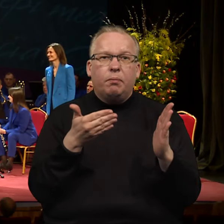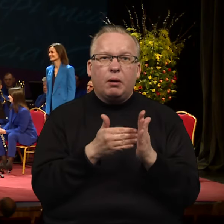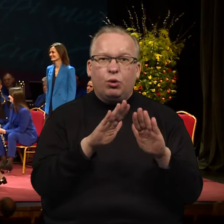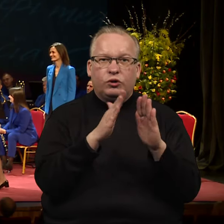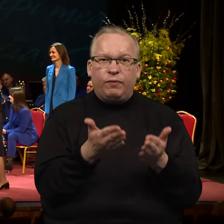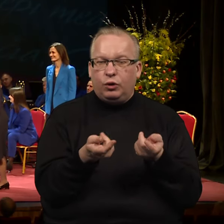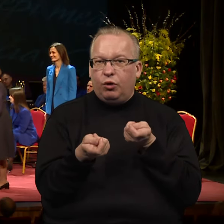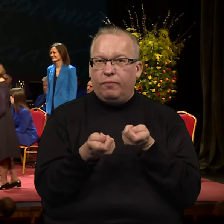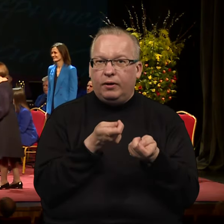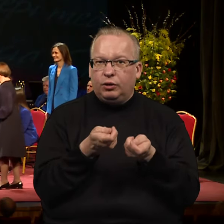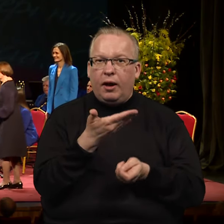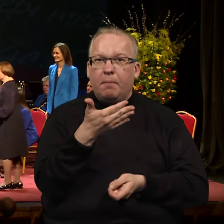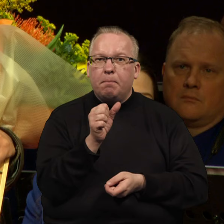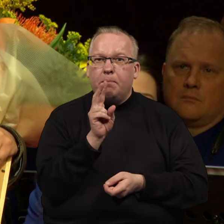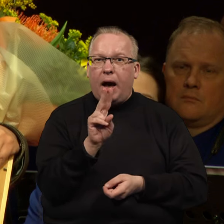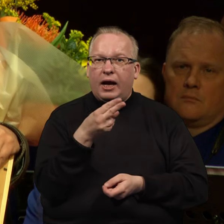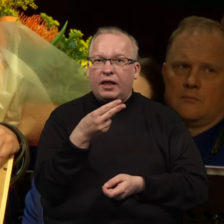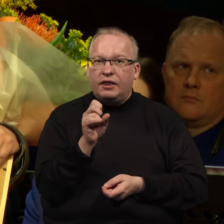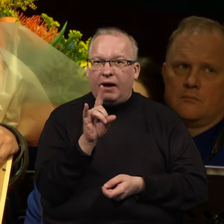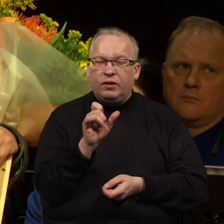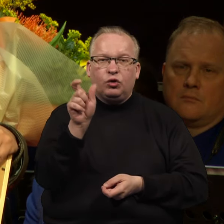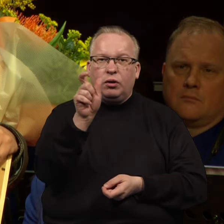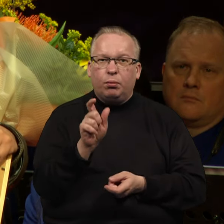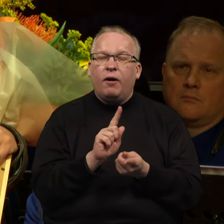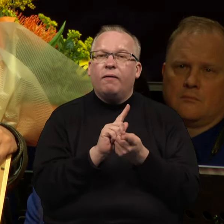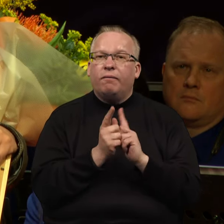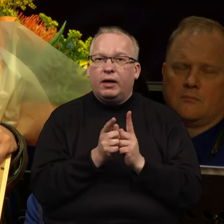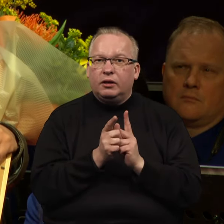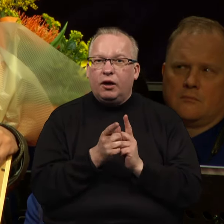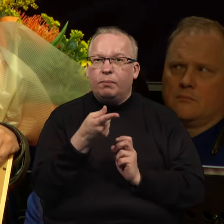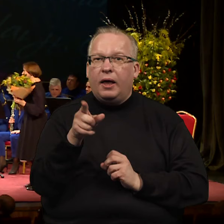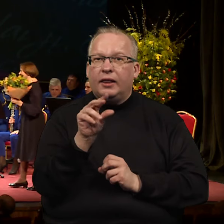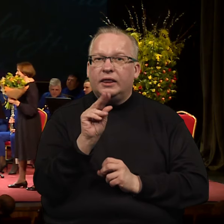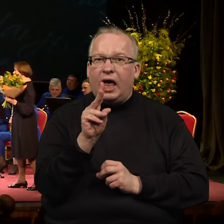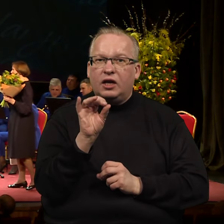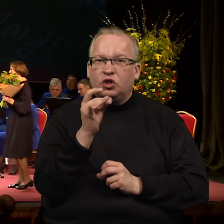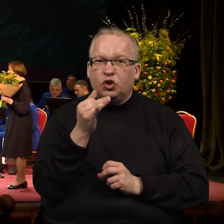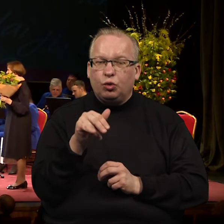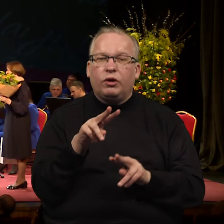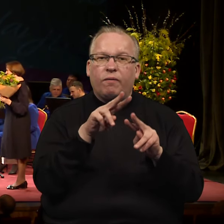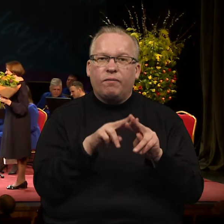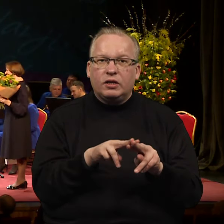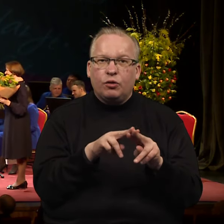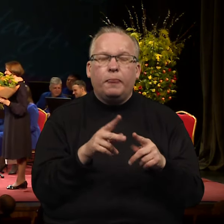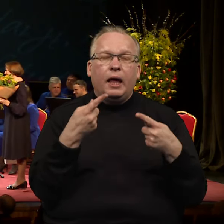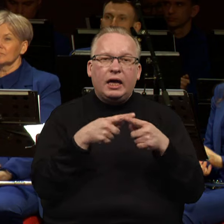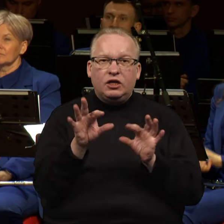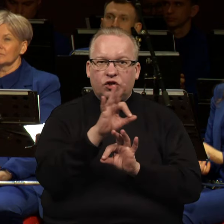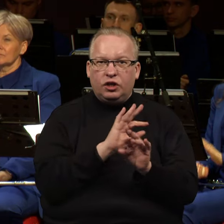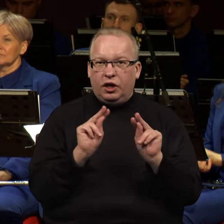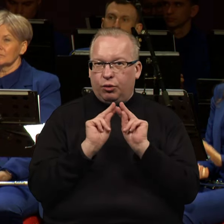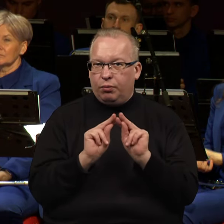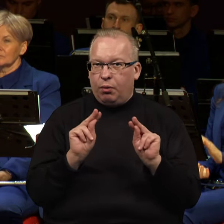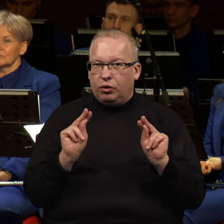fondo vadoviai Ingai Maknavičieniai, poetui vertėjui Vytautui Dekšniui, fizikos ir inžinerijos mokytojui